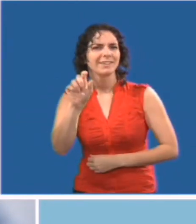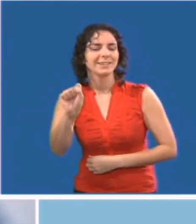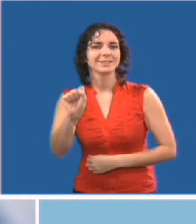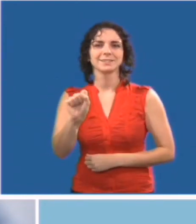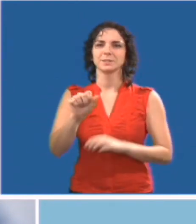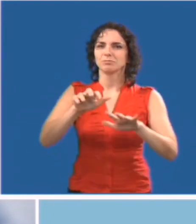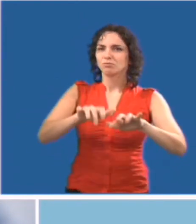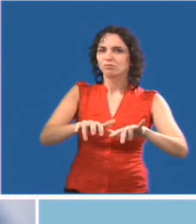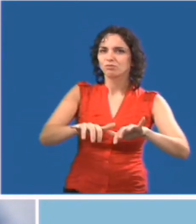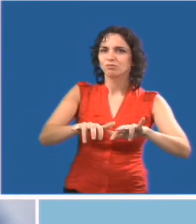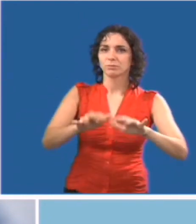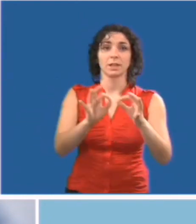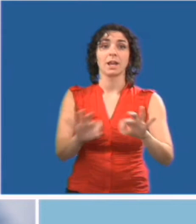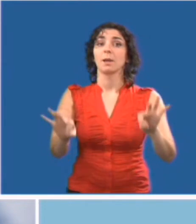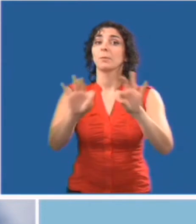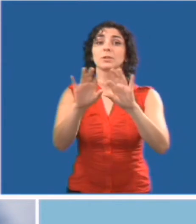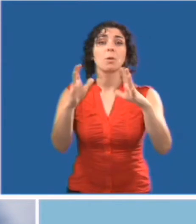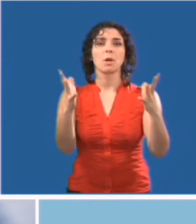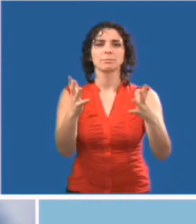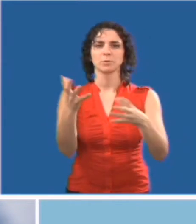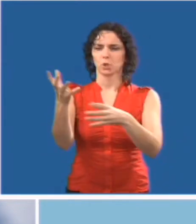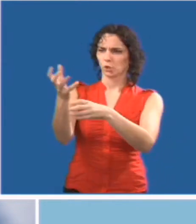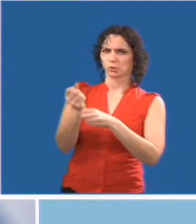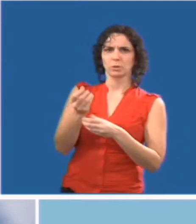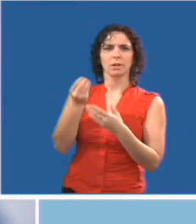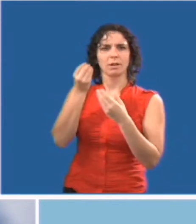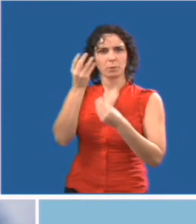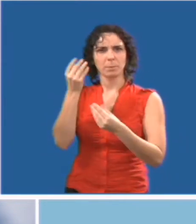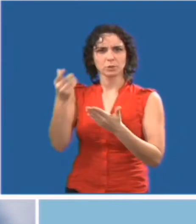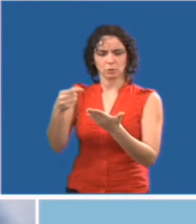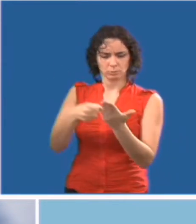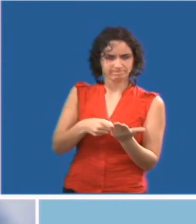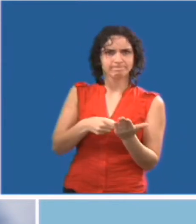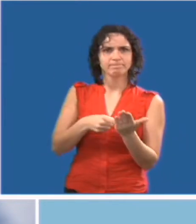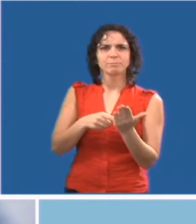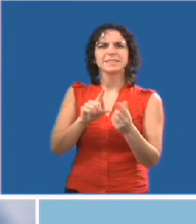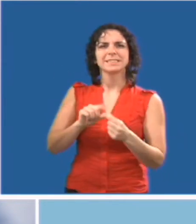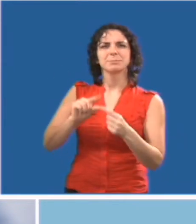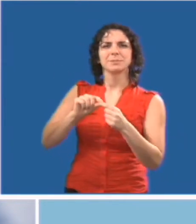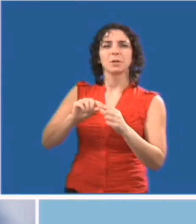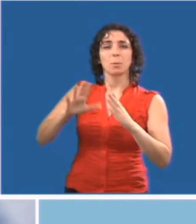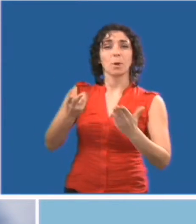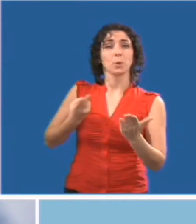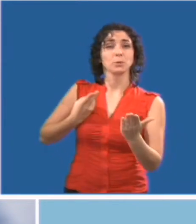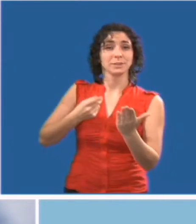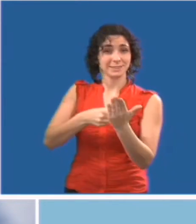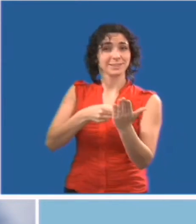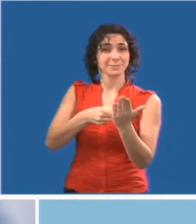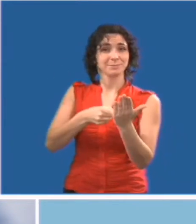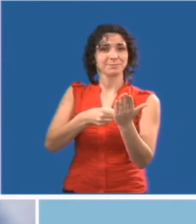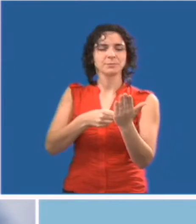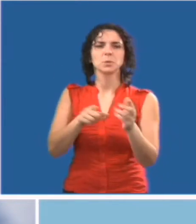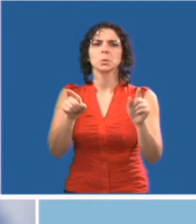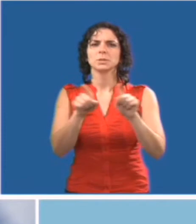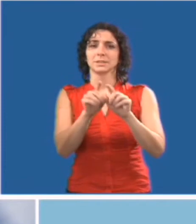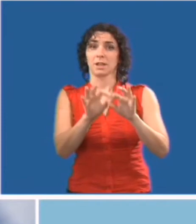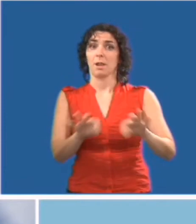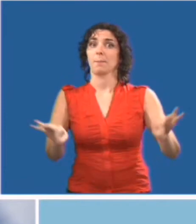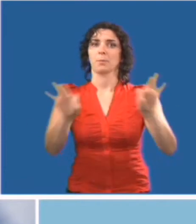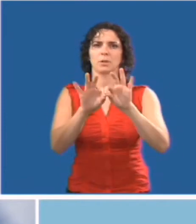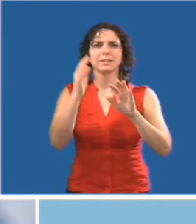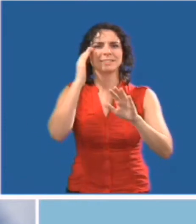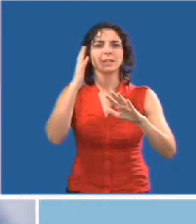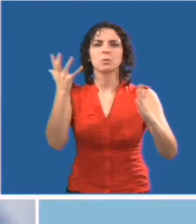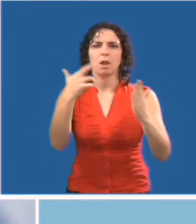un amplificateur, le TTY ou un téléimprimeur, il est important de recevoir la